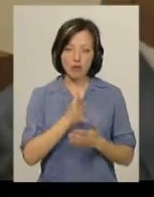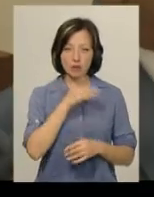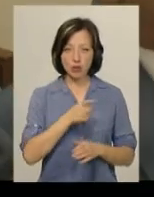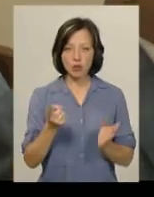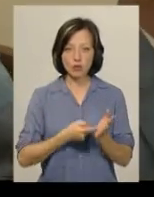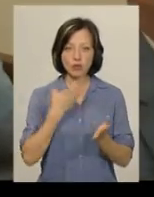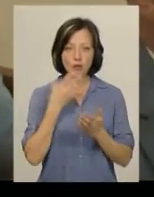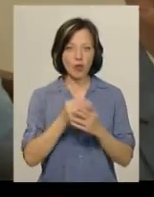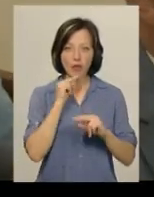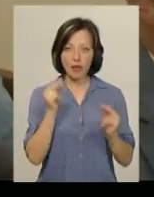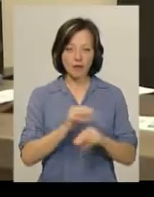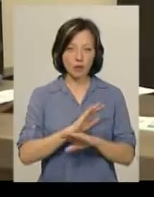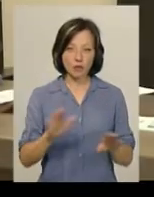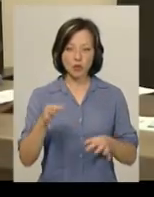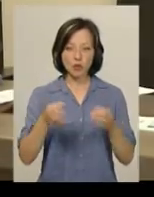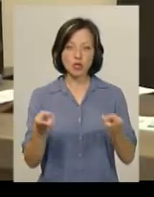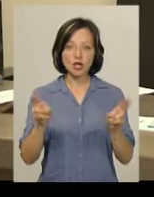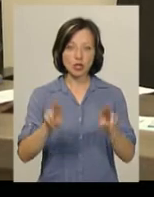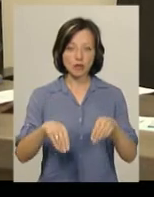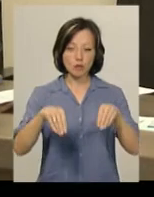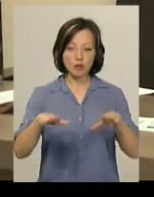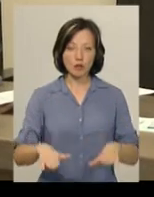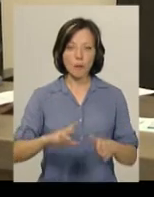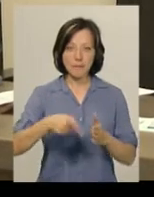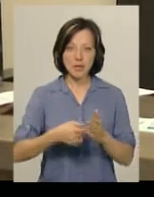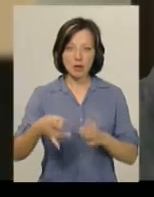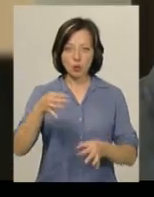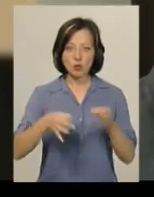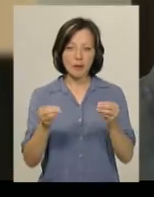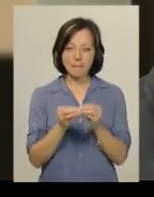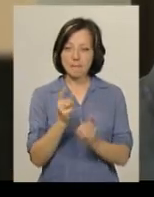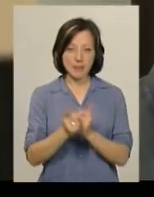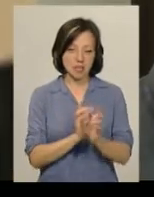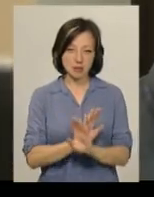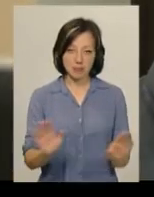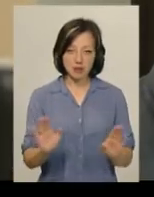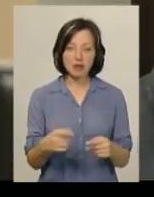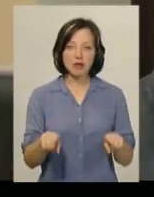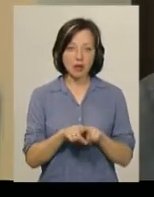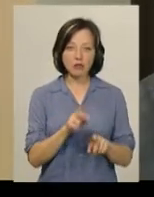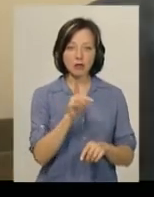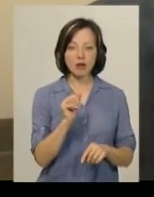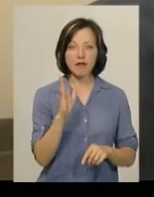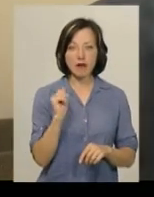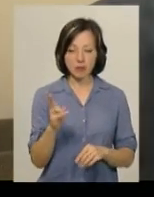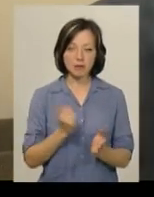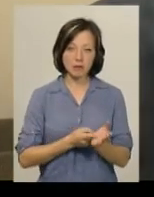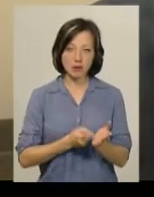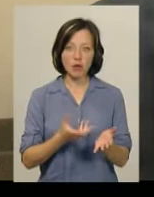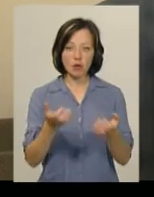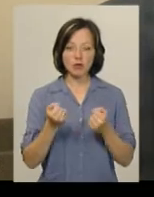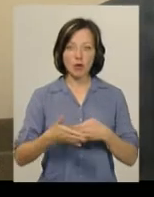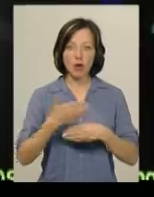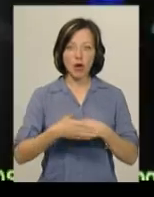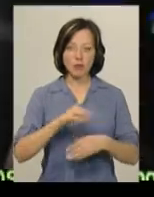аби довести свою невинуватість. Тому суд залишив постанову Хмельницького міськрайонного суду без змін. Також Михайло Кривак підтвердив, що отримав